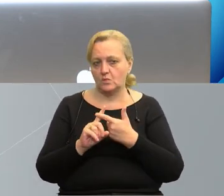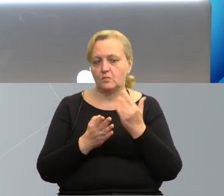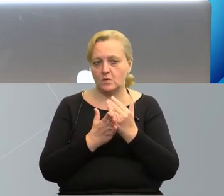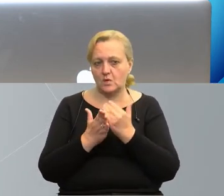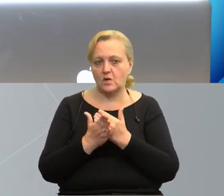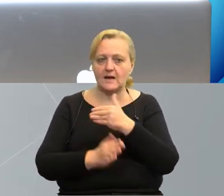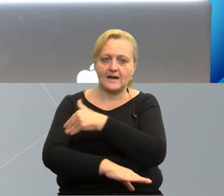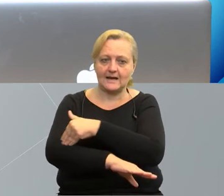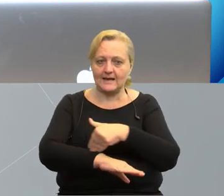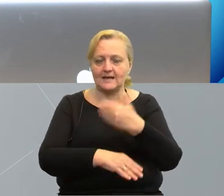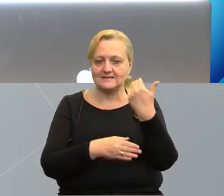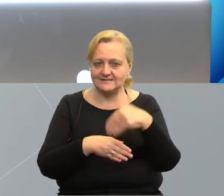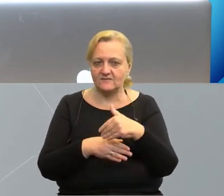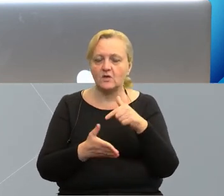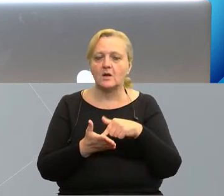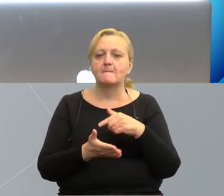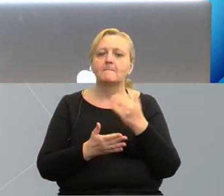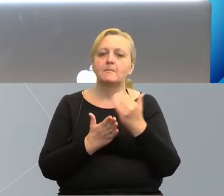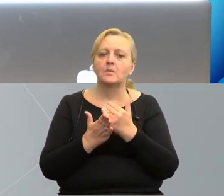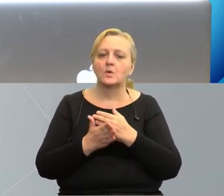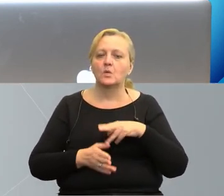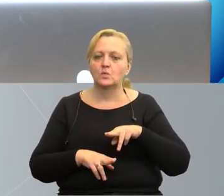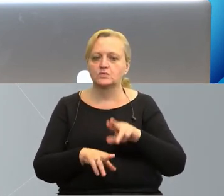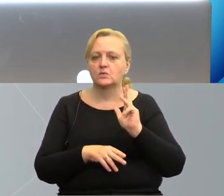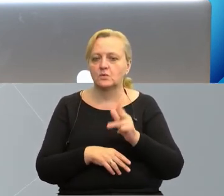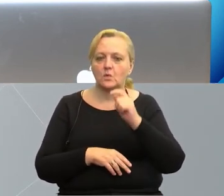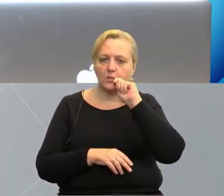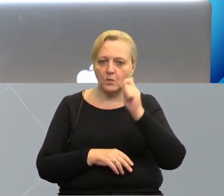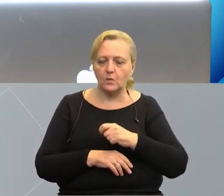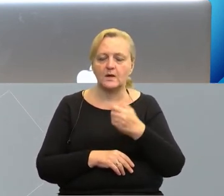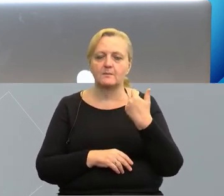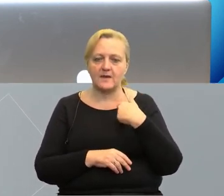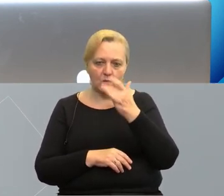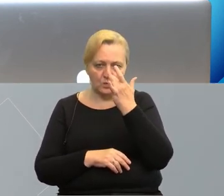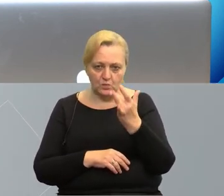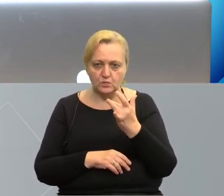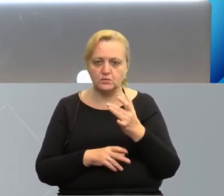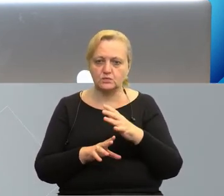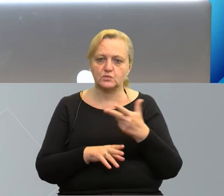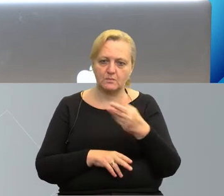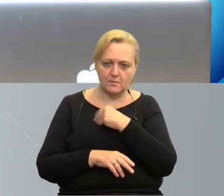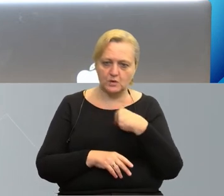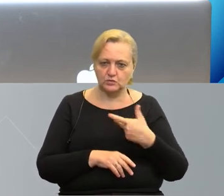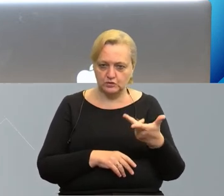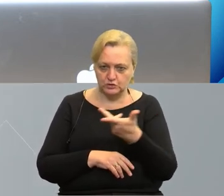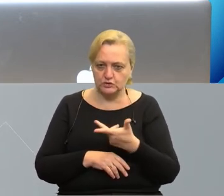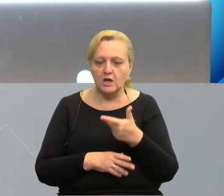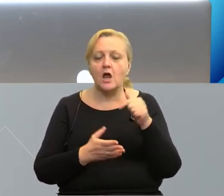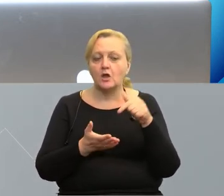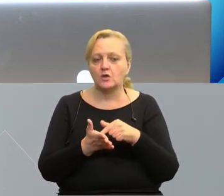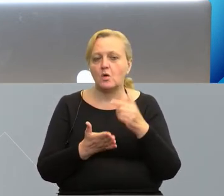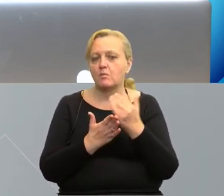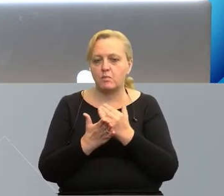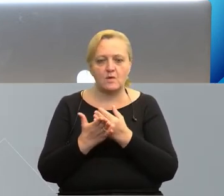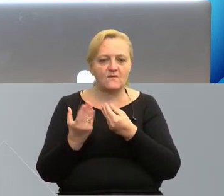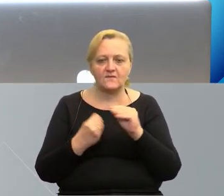programów na granicy zewnętrznej, to jest program z udziałem Ukrainy i Białorusi. Program ten